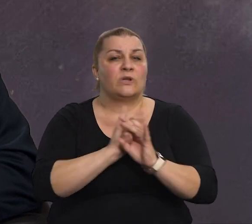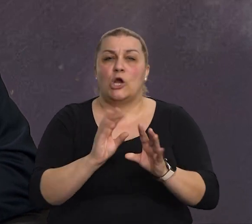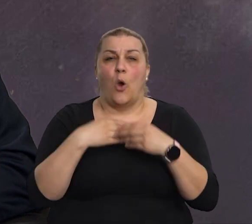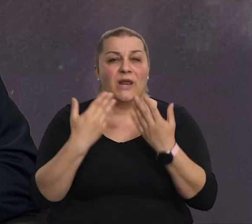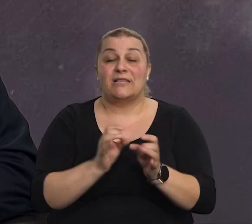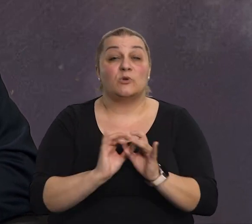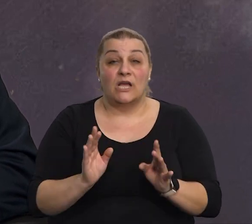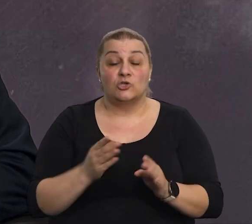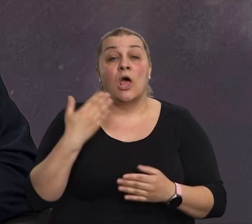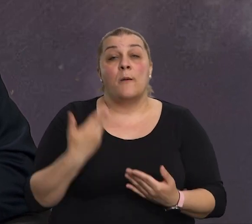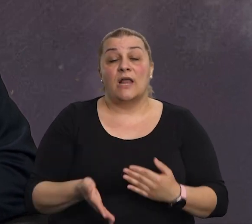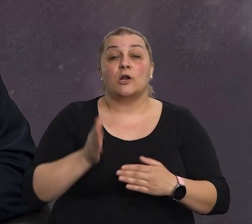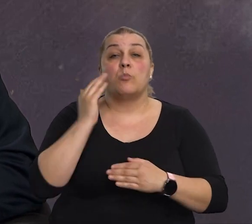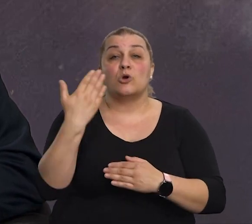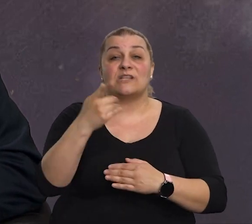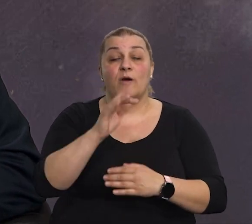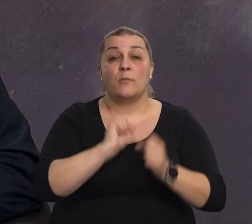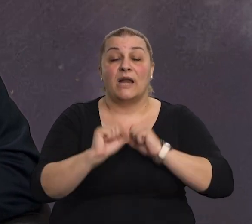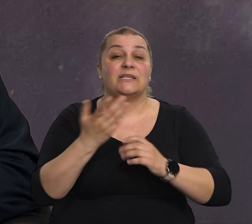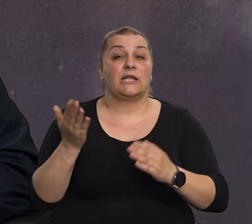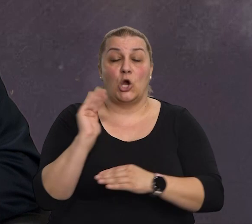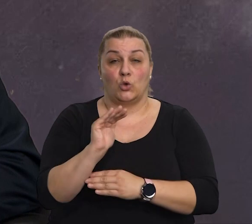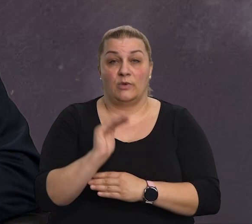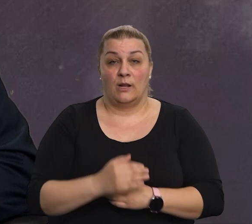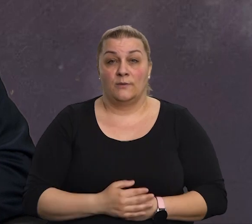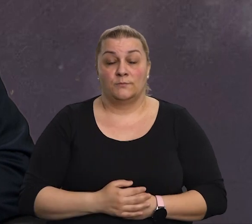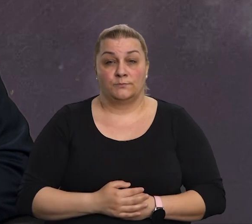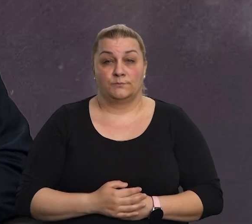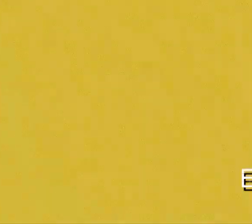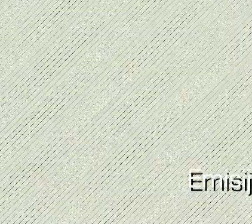na koncu pozdrav vama dragi hrvatski brandelji gdje god ste